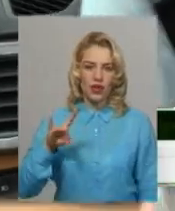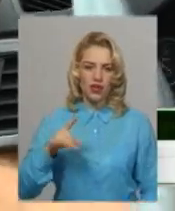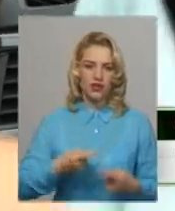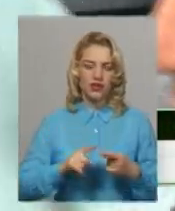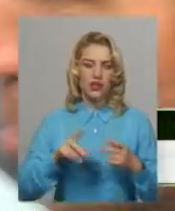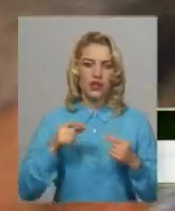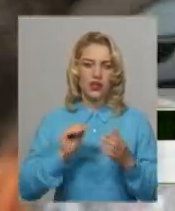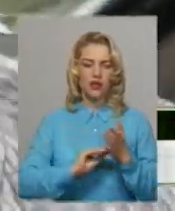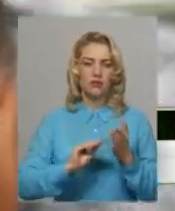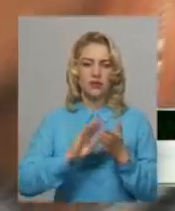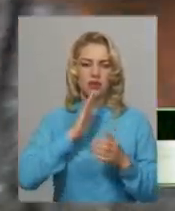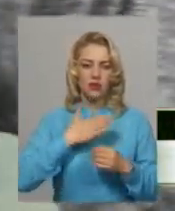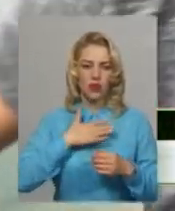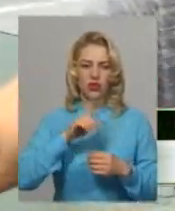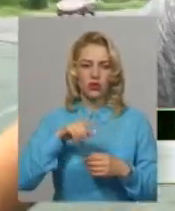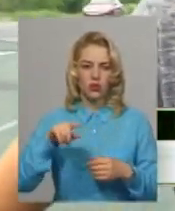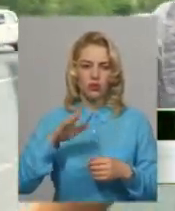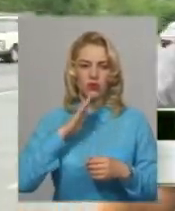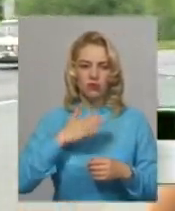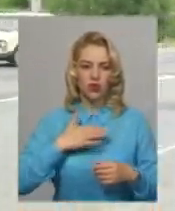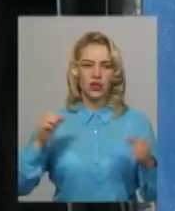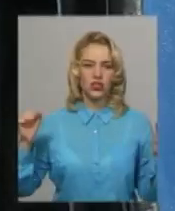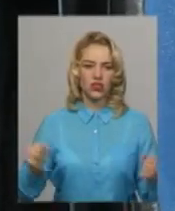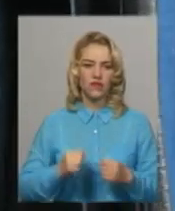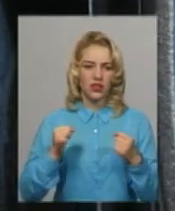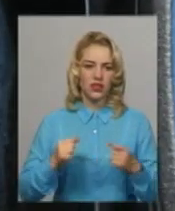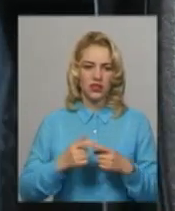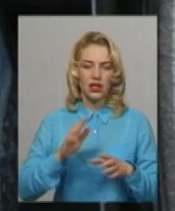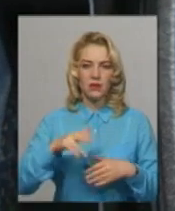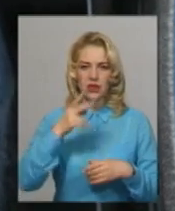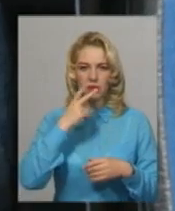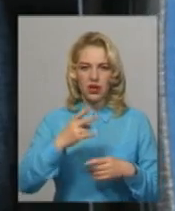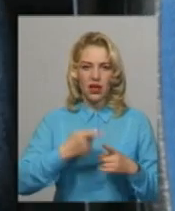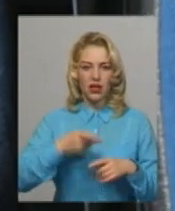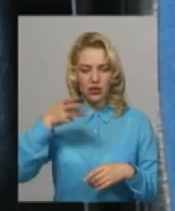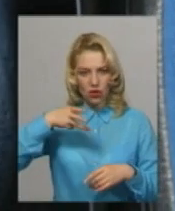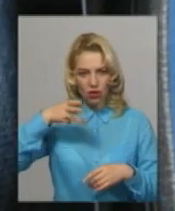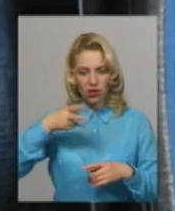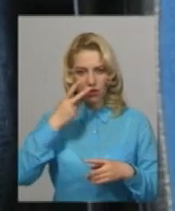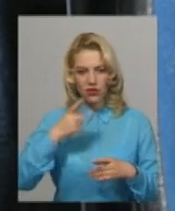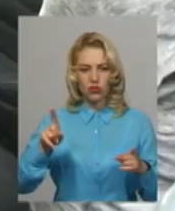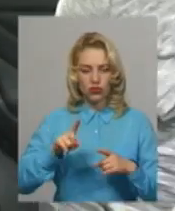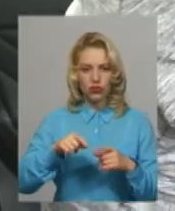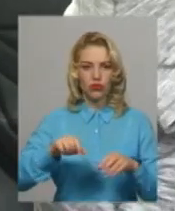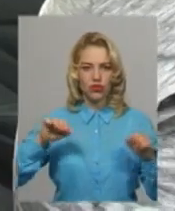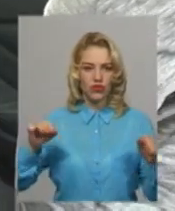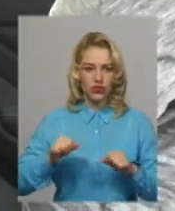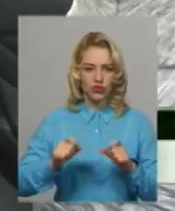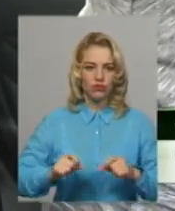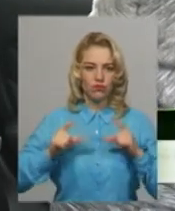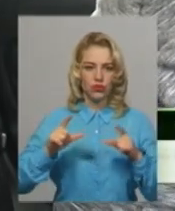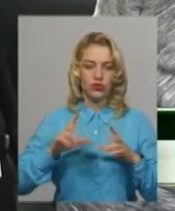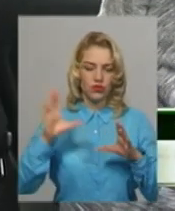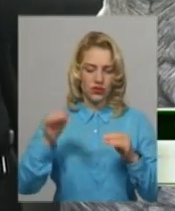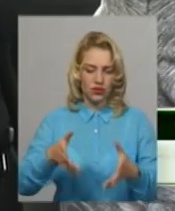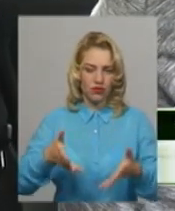де написано мій номер, моя швидкість. Зараз подивимось. Після перегляду радару чоловік визнав перевищення швидкості. Все зрозуміло,